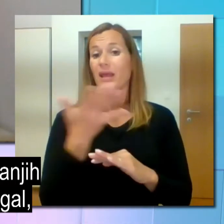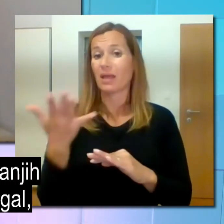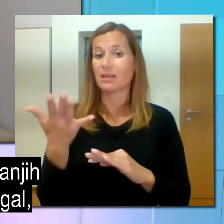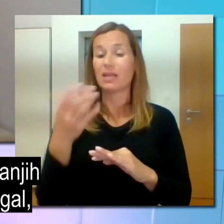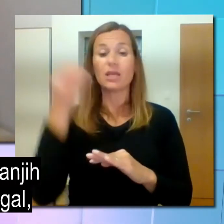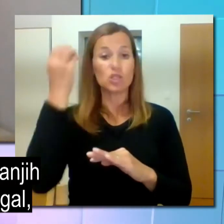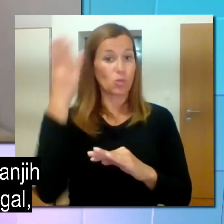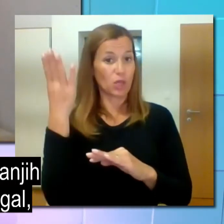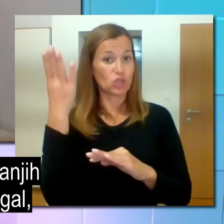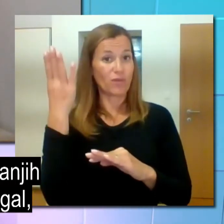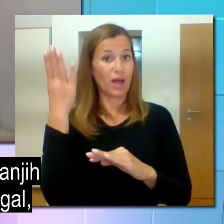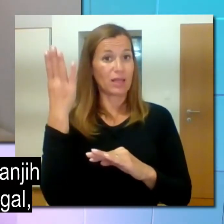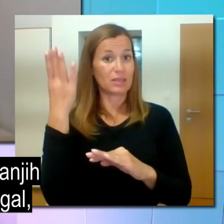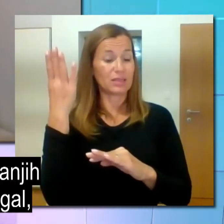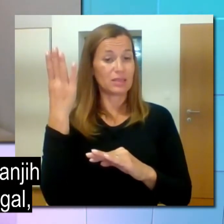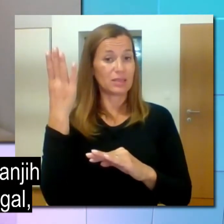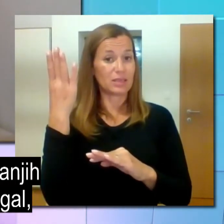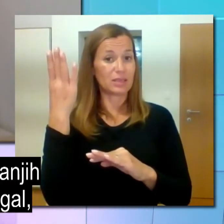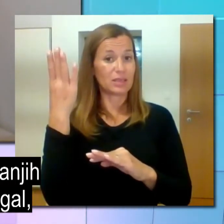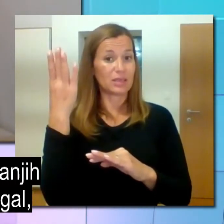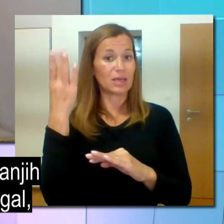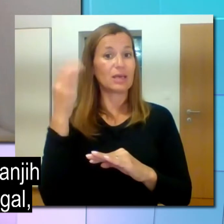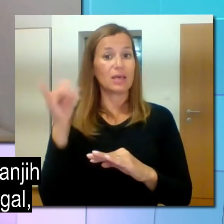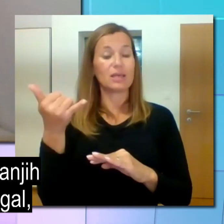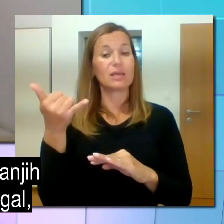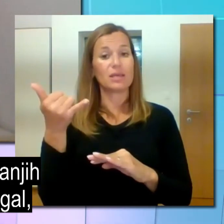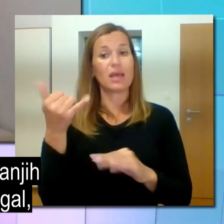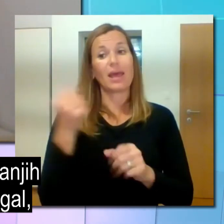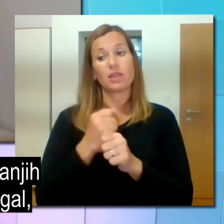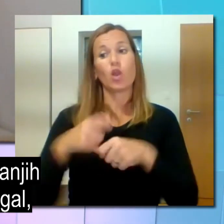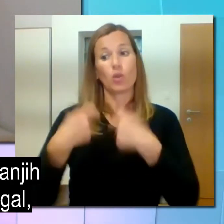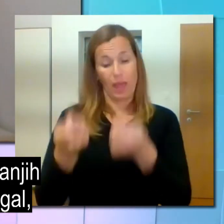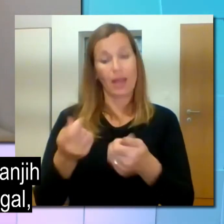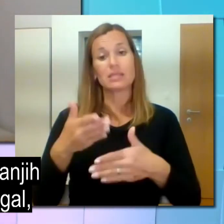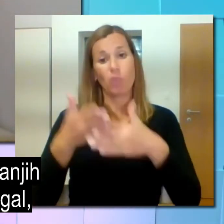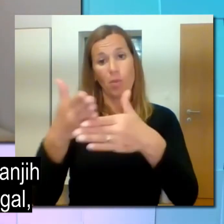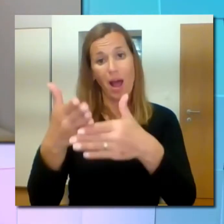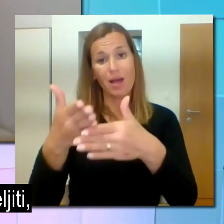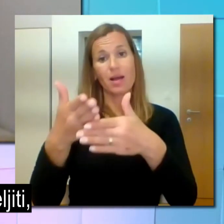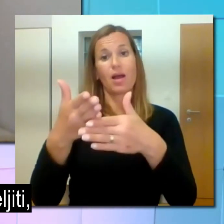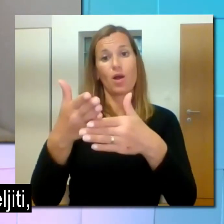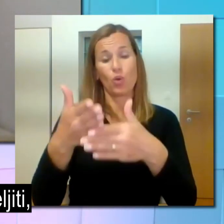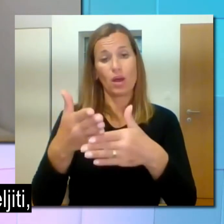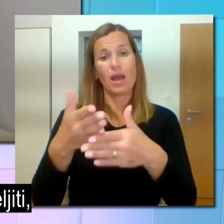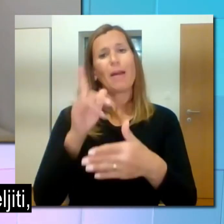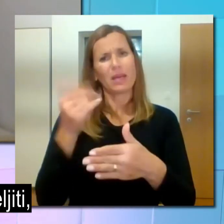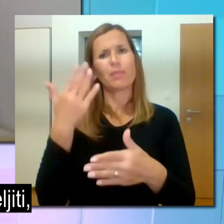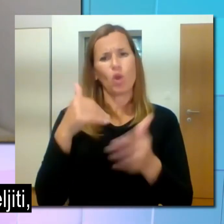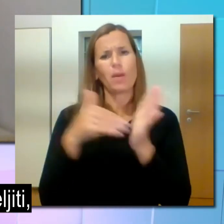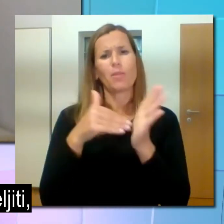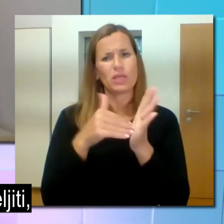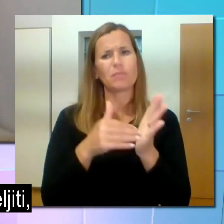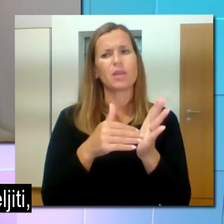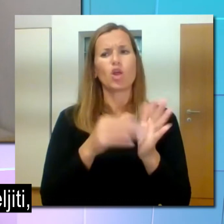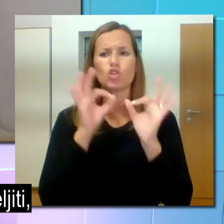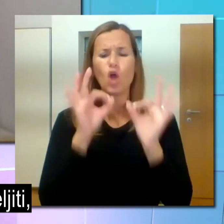nekaterih, bom rekla, izobraževanjih, seveda je delodajalec pač pomagal, je pa bilo